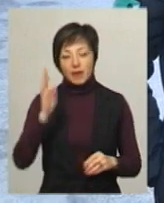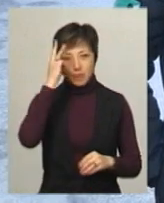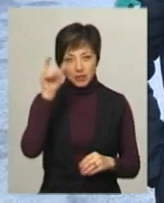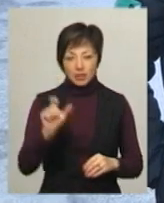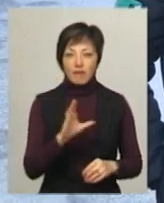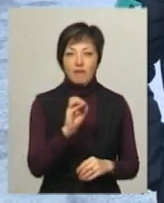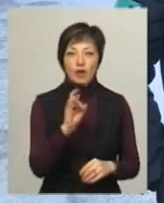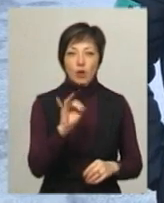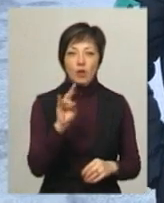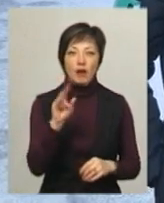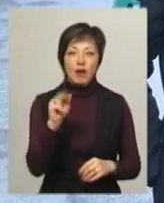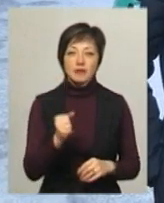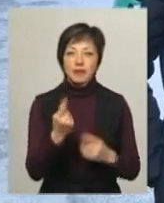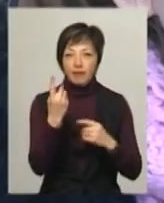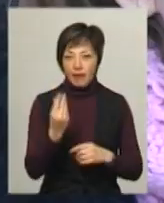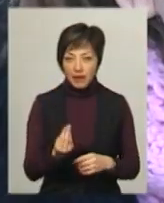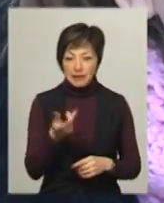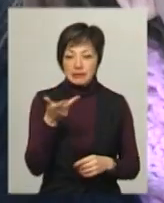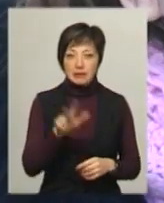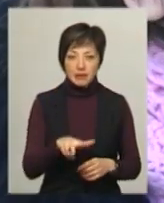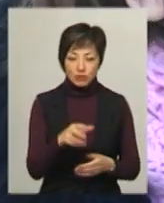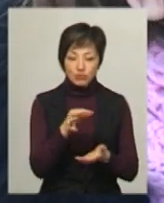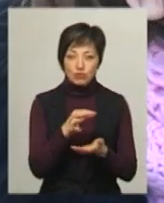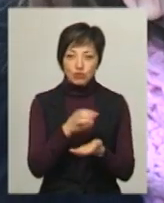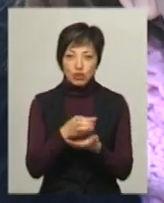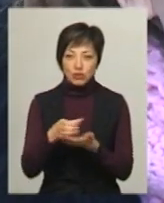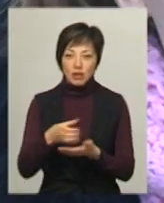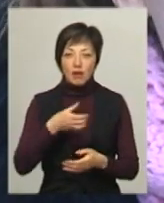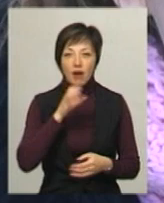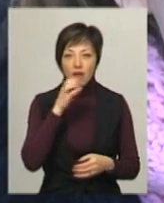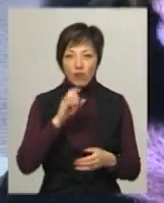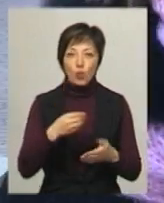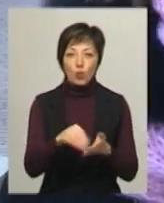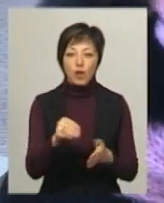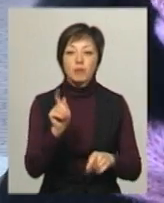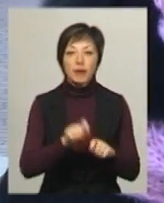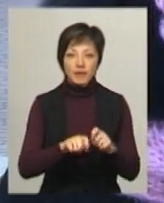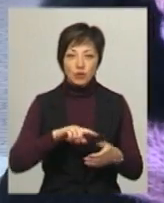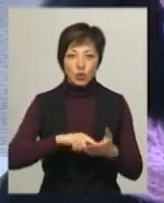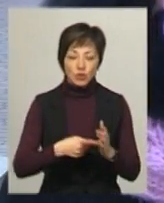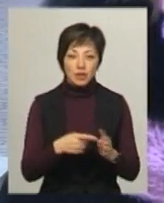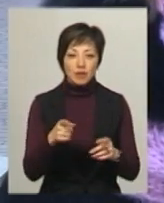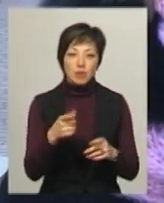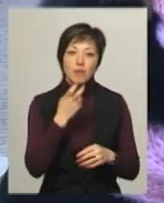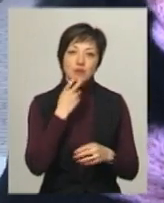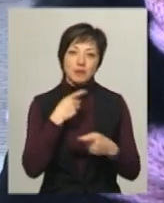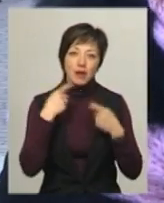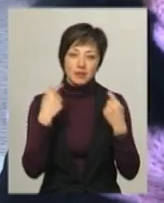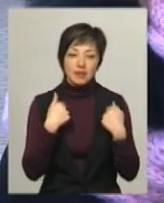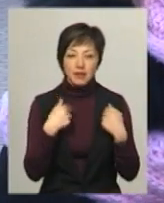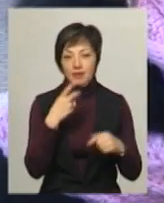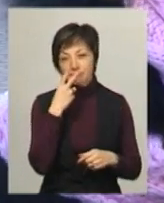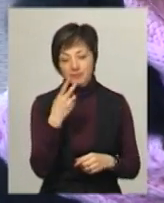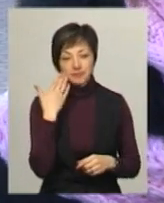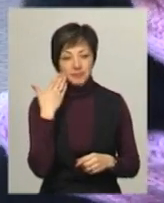Хмельничанка Вероні Калифар за день випиває три чашки кави. Каже, купує у перевірених кавових точках. Якщо я прохожу кавяру, мені там посміхаються. Я так оком